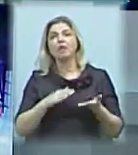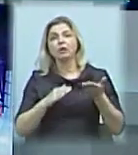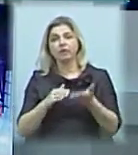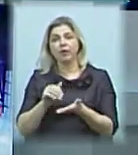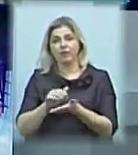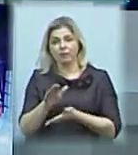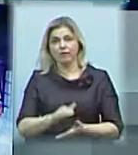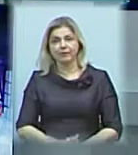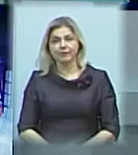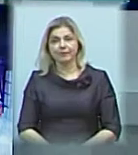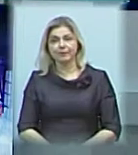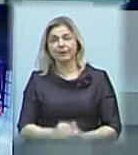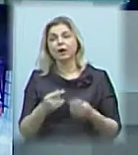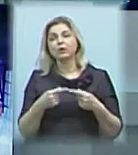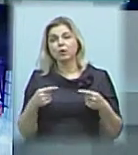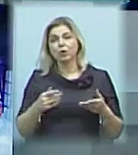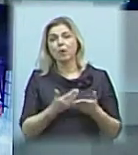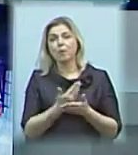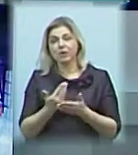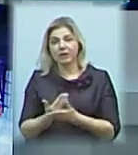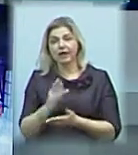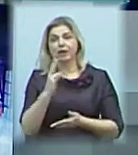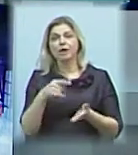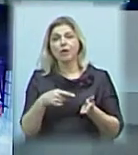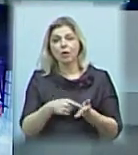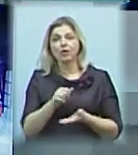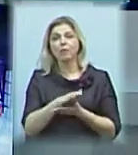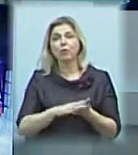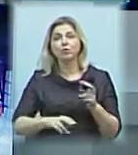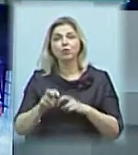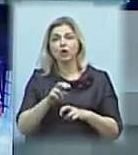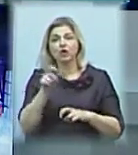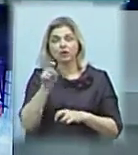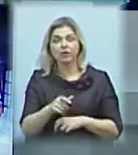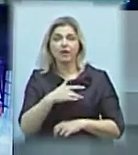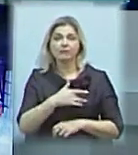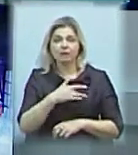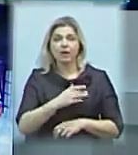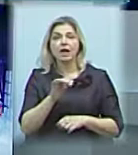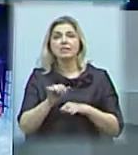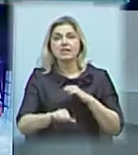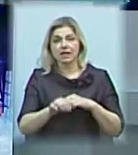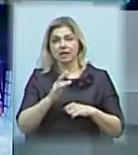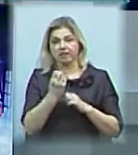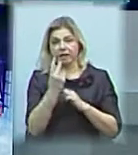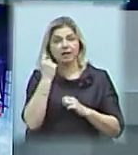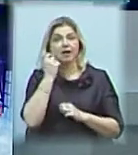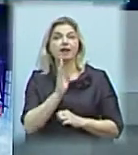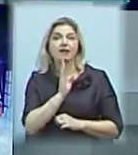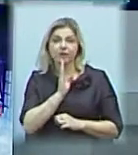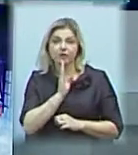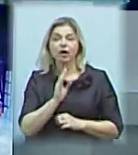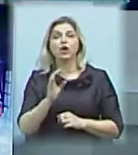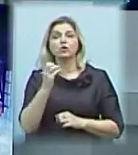відмовилась. І до інших подій. У Миколаєві тривають пошуки чоловіка, підозрюваного у зґвалтуванні 12-річної дівчини.